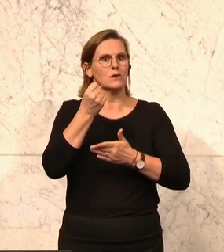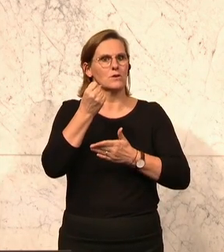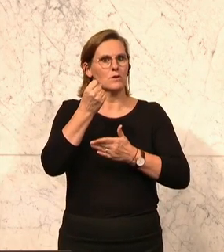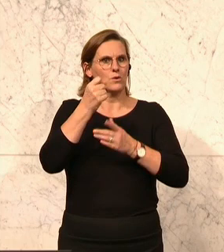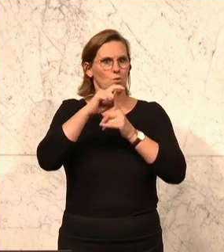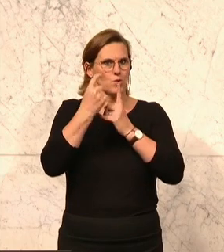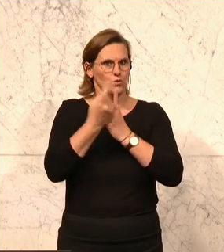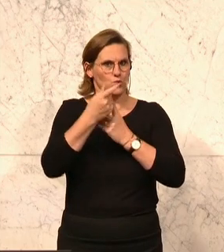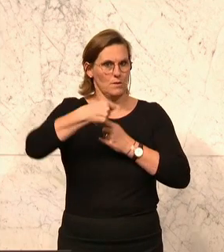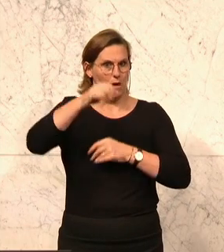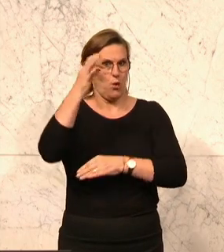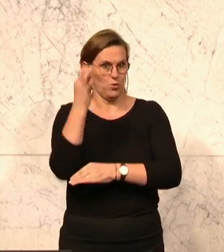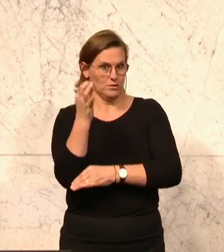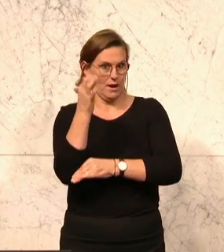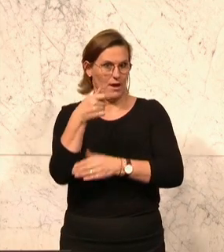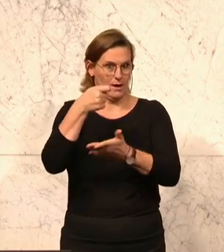gehört hat.